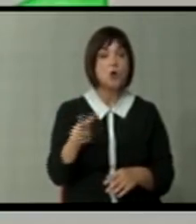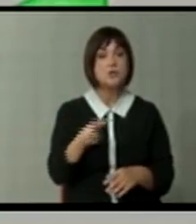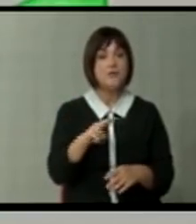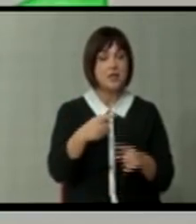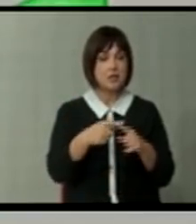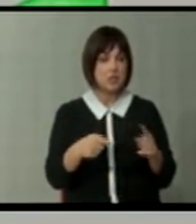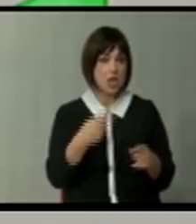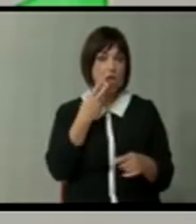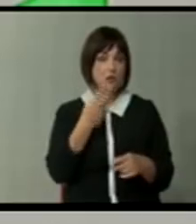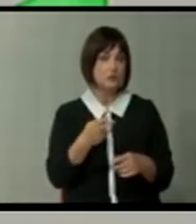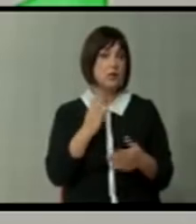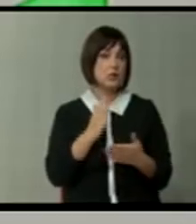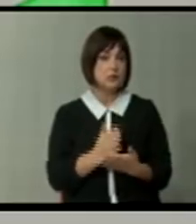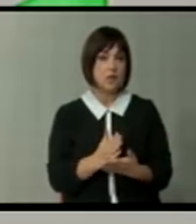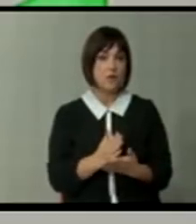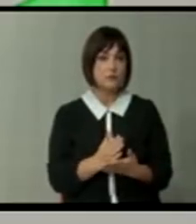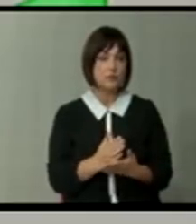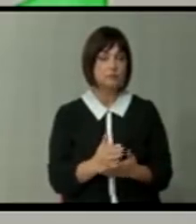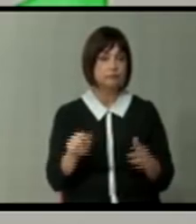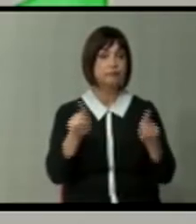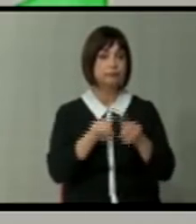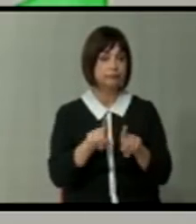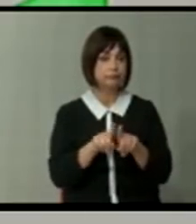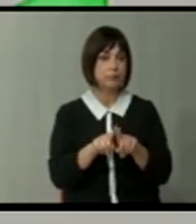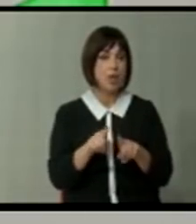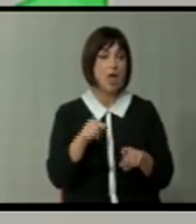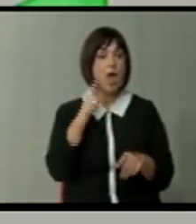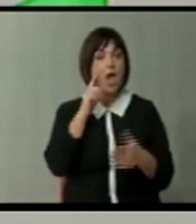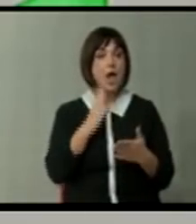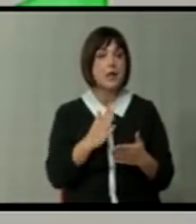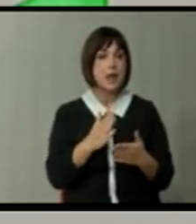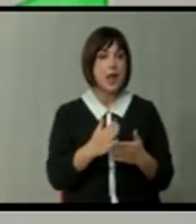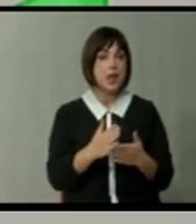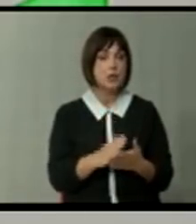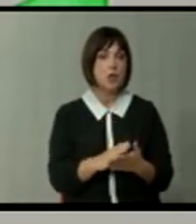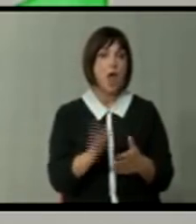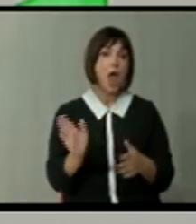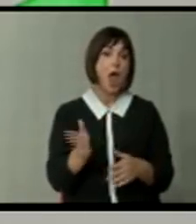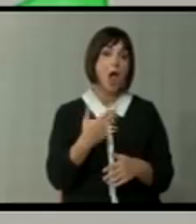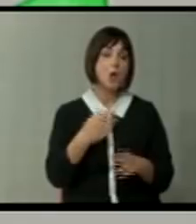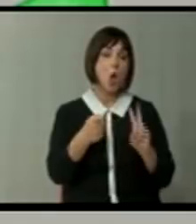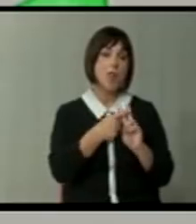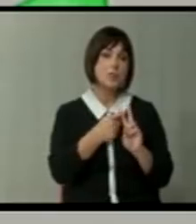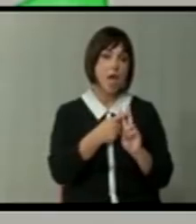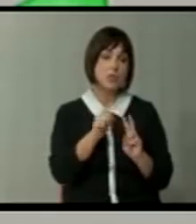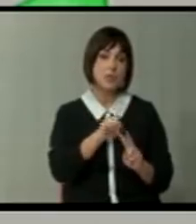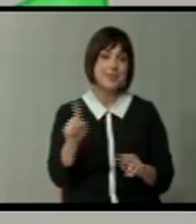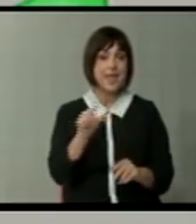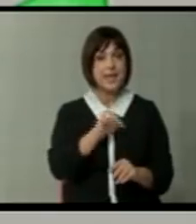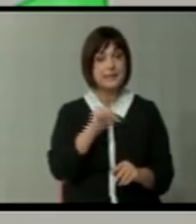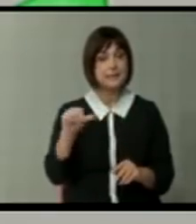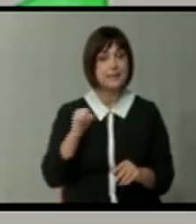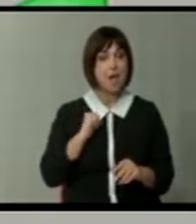сегмента изгледа дека се компатибилно. Реално, за че, јако НАТО не е само